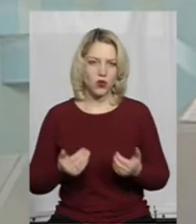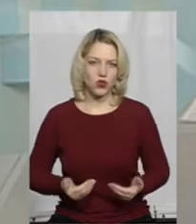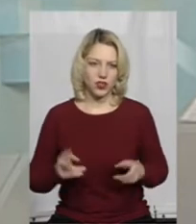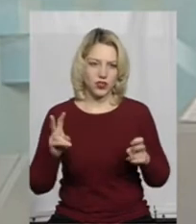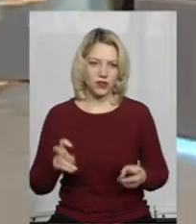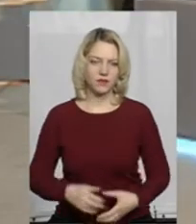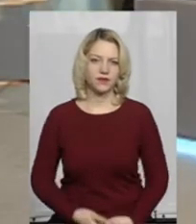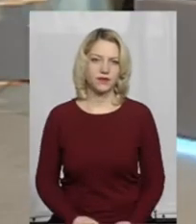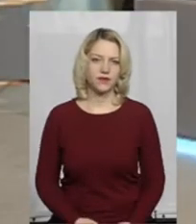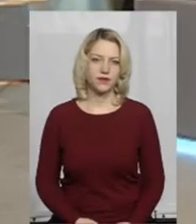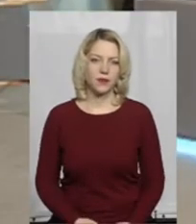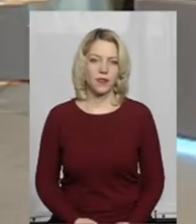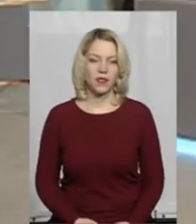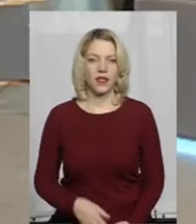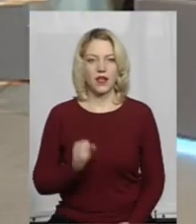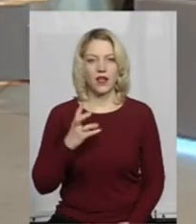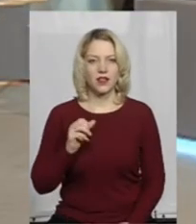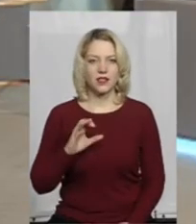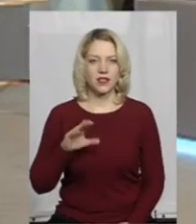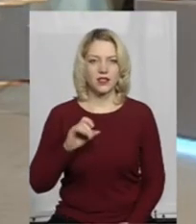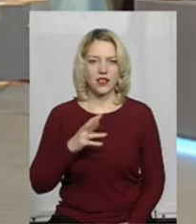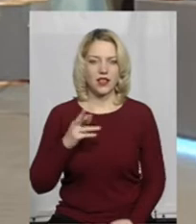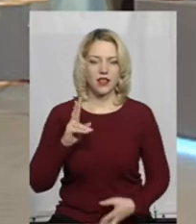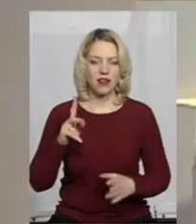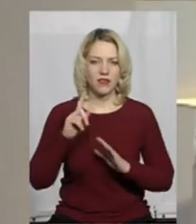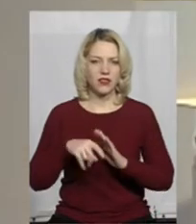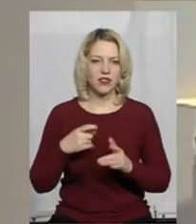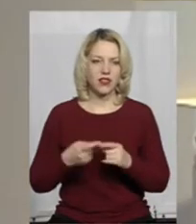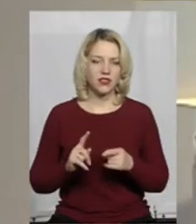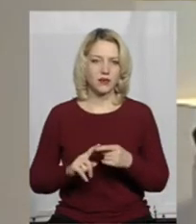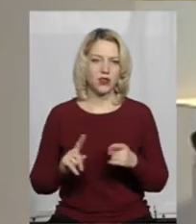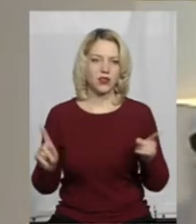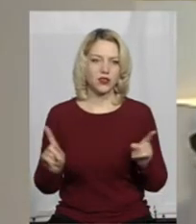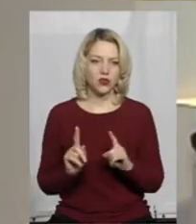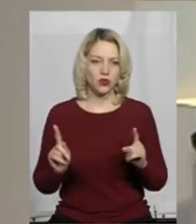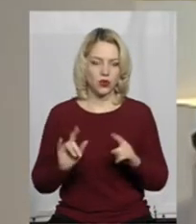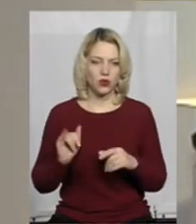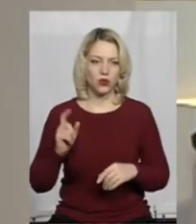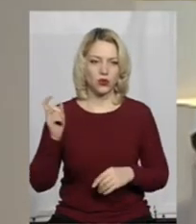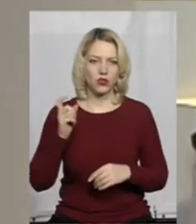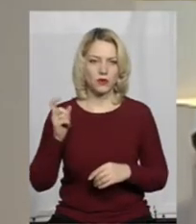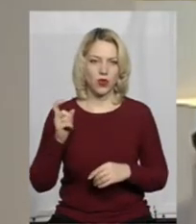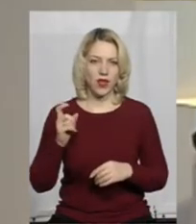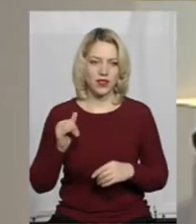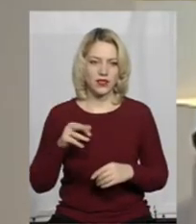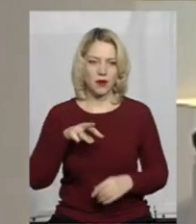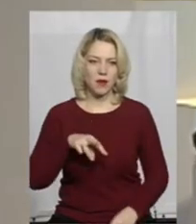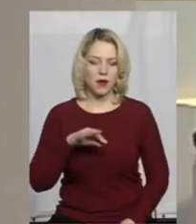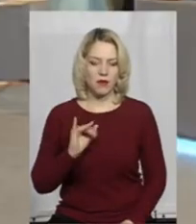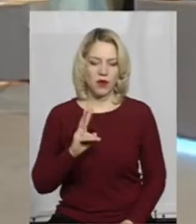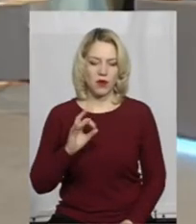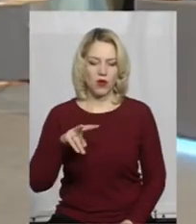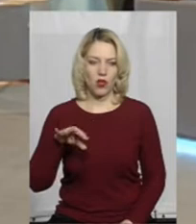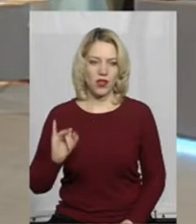вечора. Пані Анастасія, як ви дізналися про те, що у господарстві Миколи